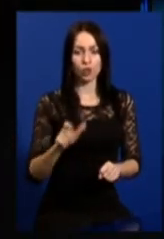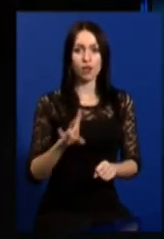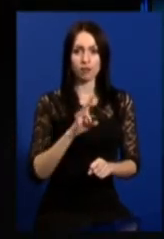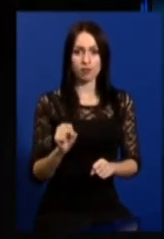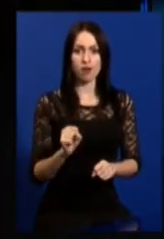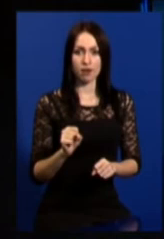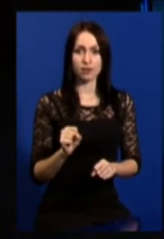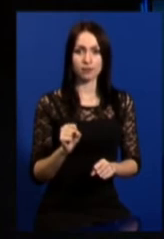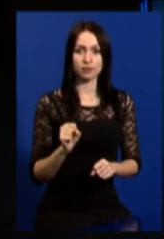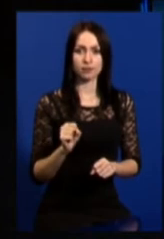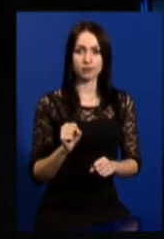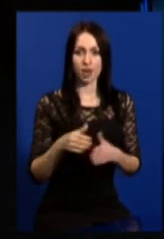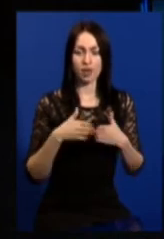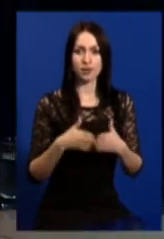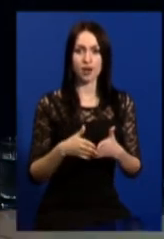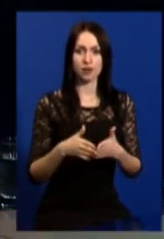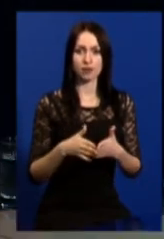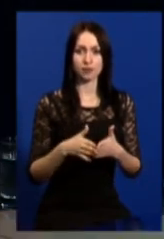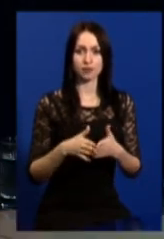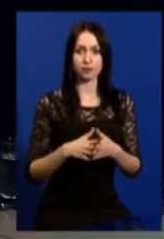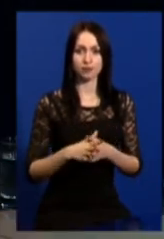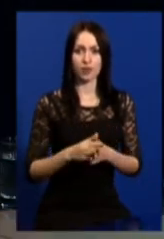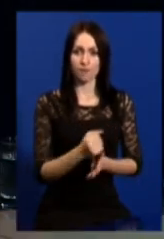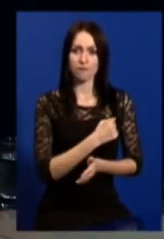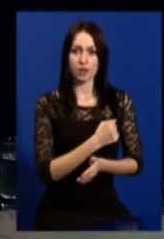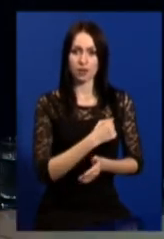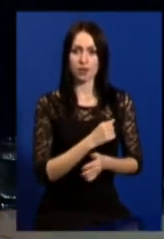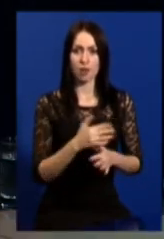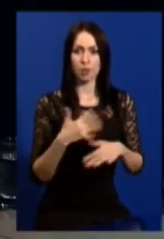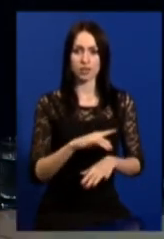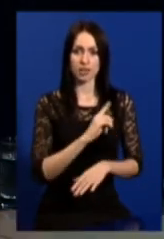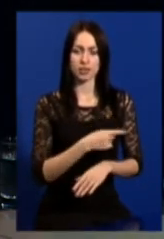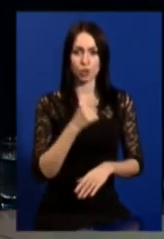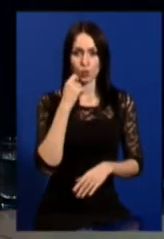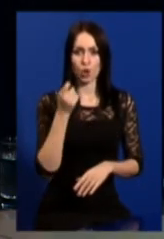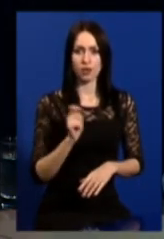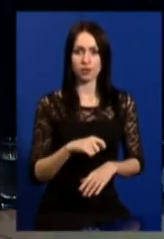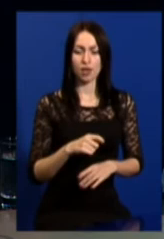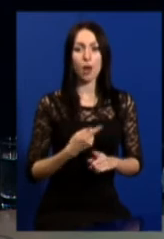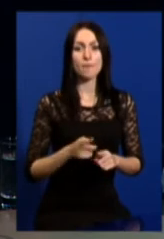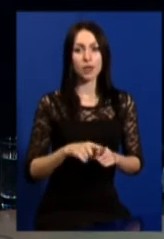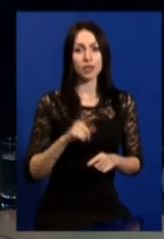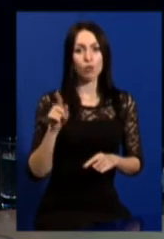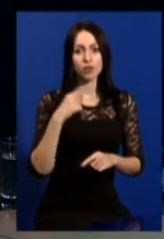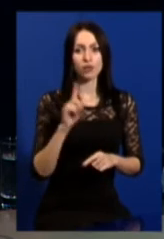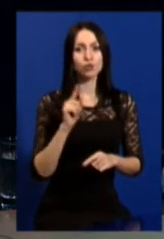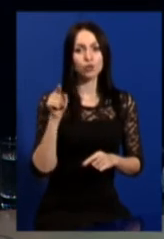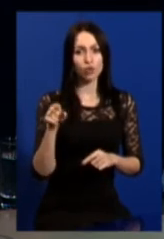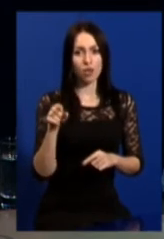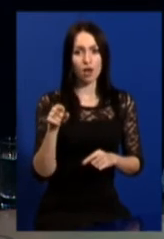катерах військово-морських сил України. Тож вони кажуть, що там